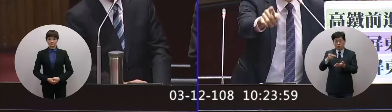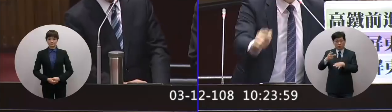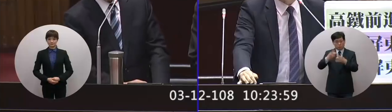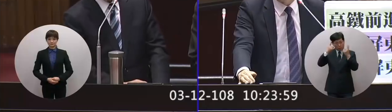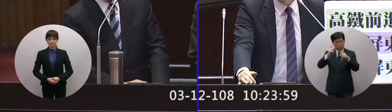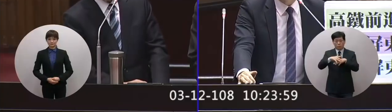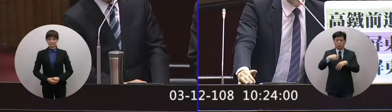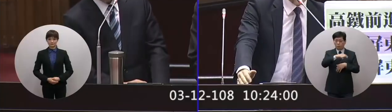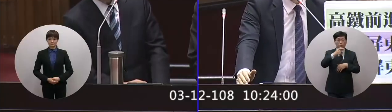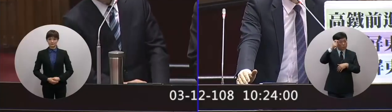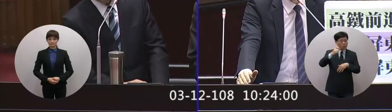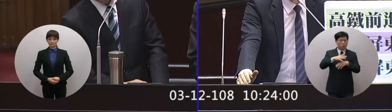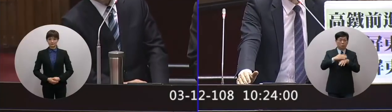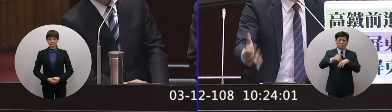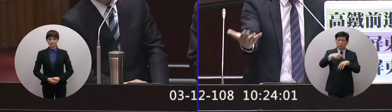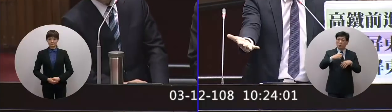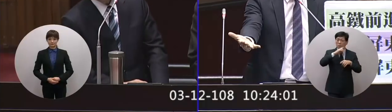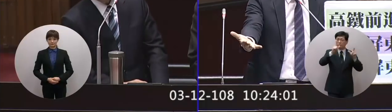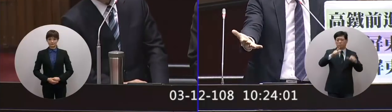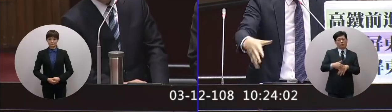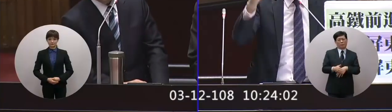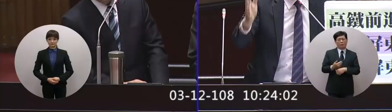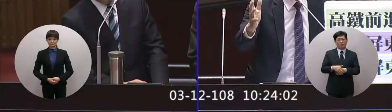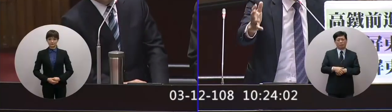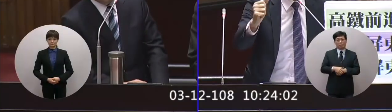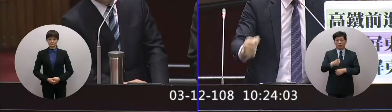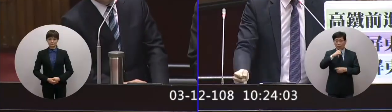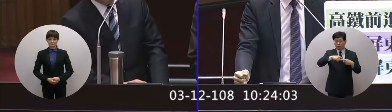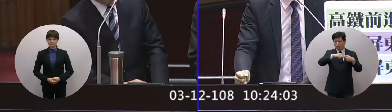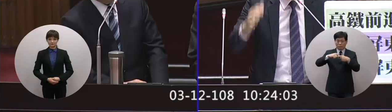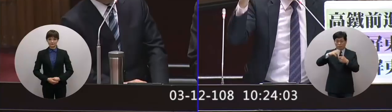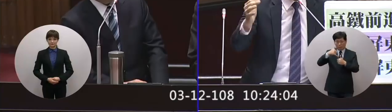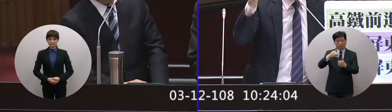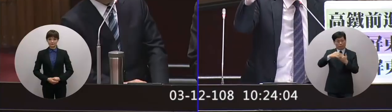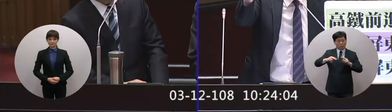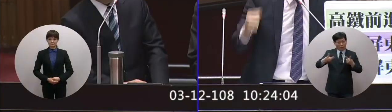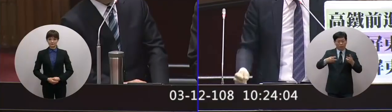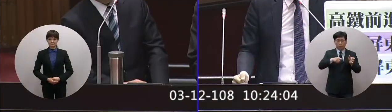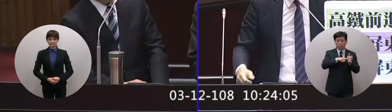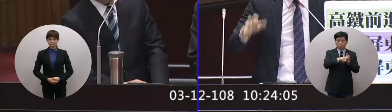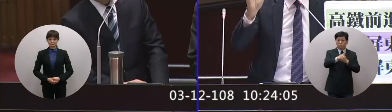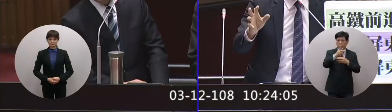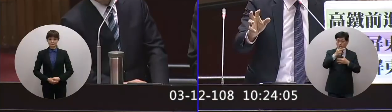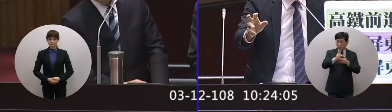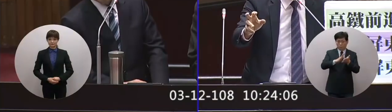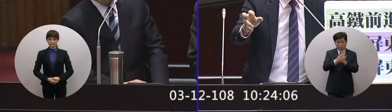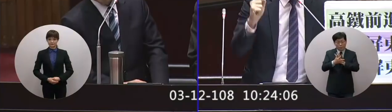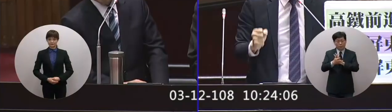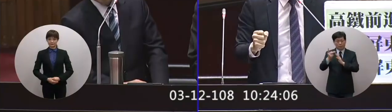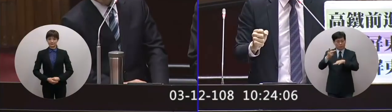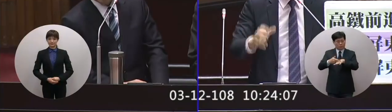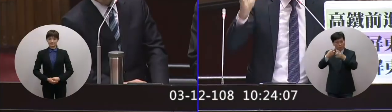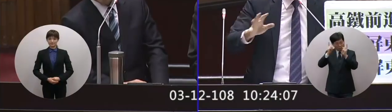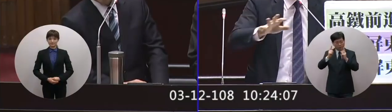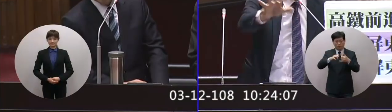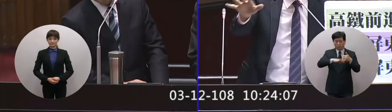他會到高雄啊他不會來屏東不會嘛所以連招制度改變了之後從專科變成科大從南區的